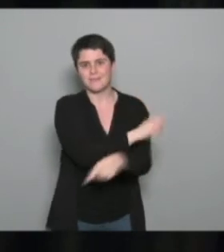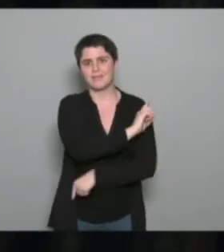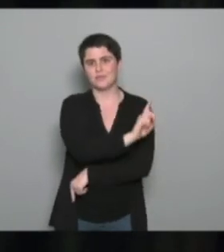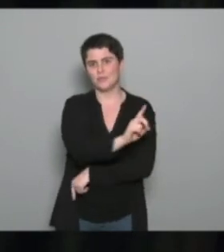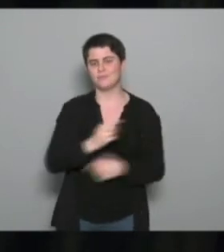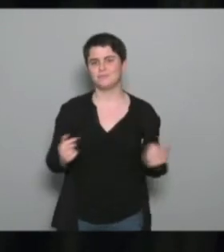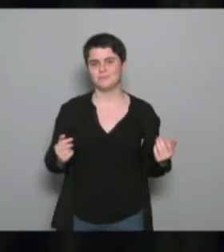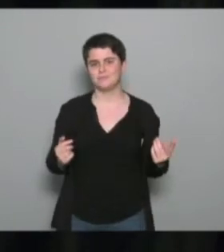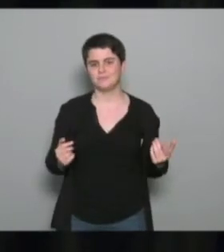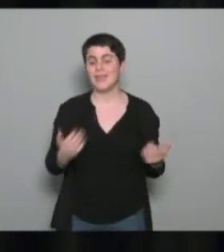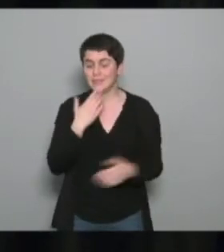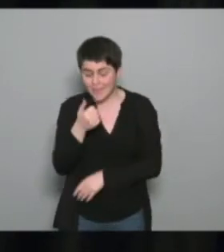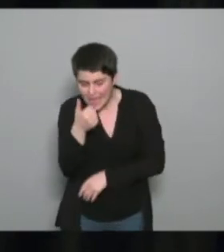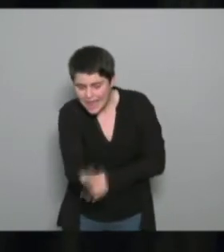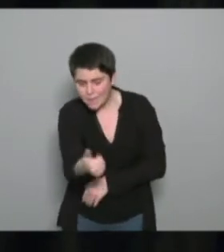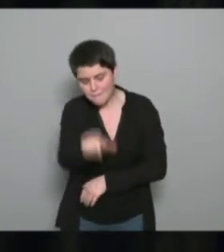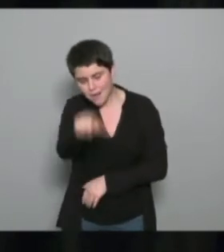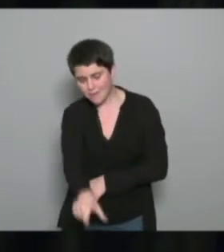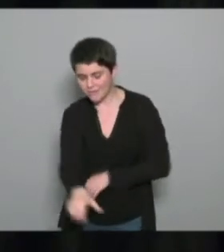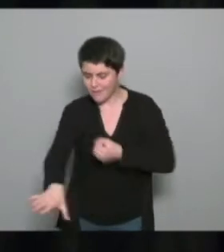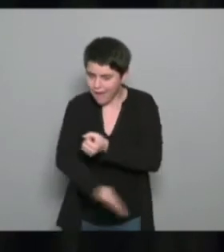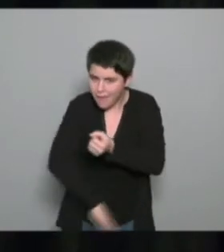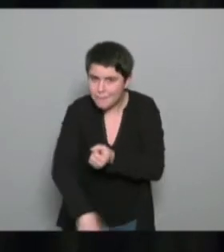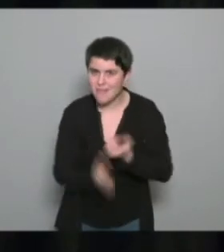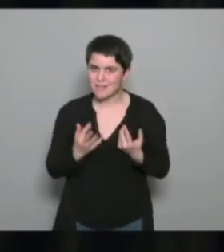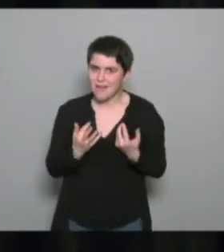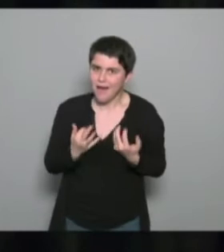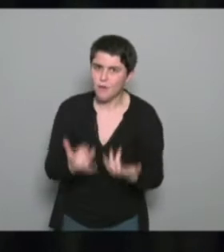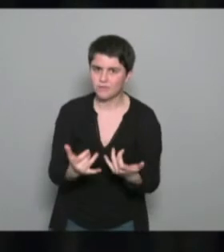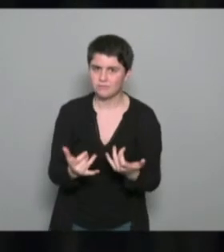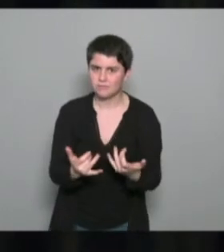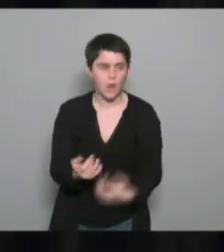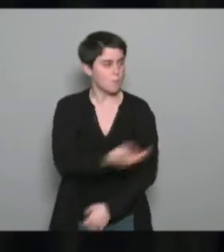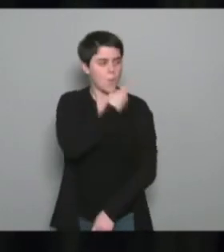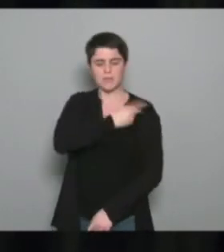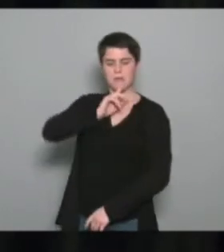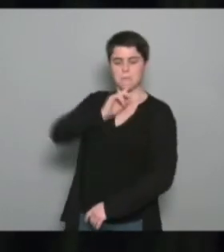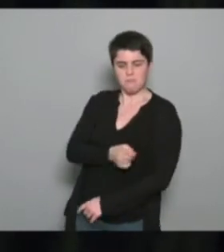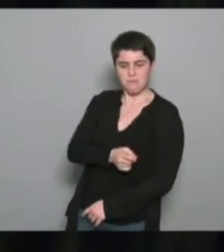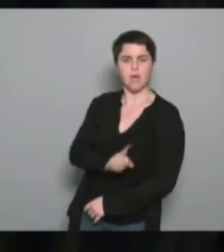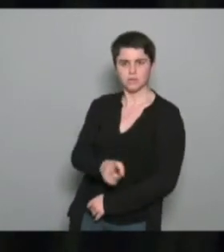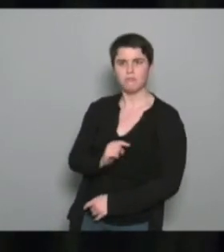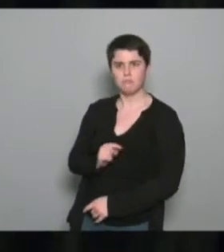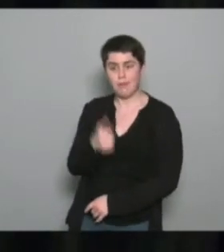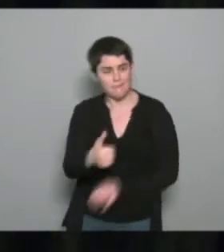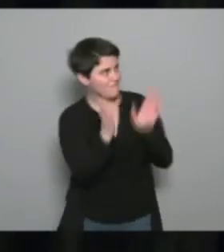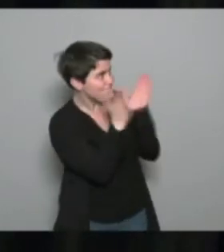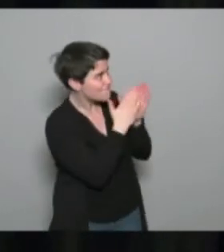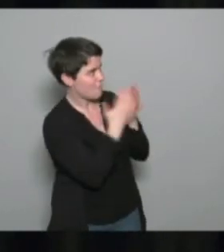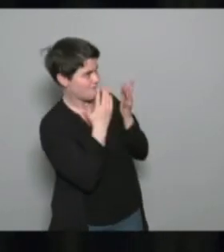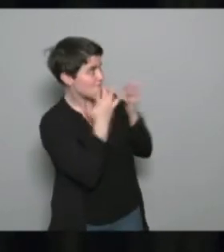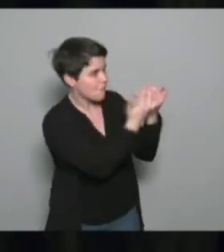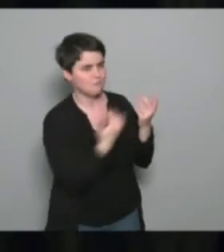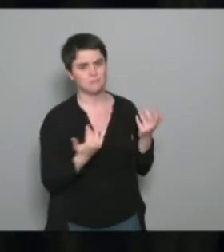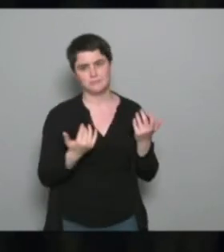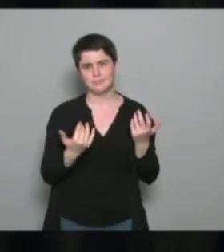'il y une démarche qui vient de la personne et qui vient pas du médecin donc c'est pas du tout la même approche et pour